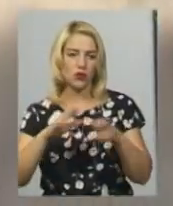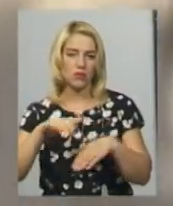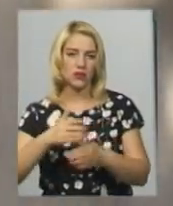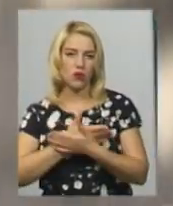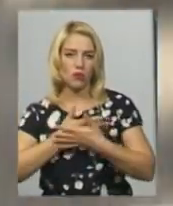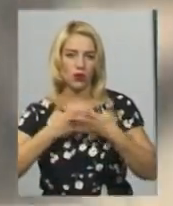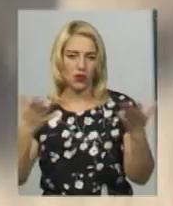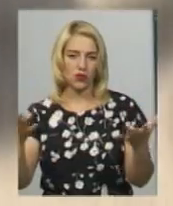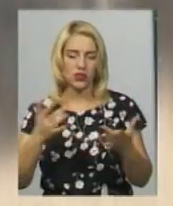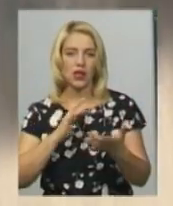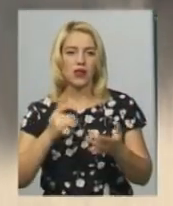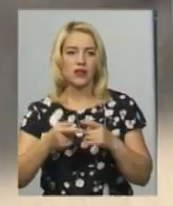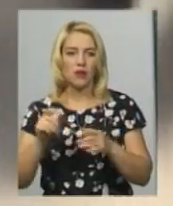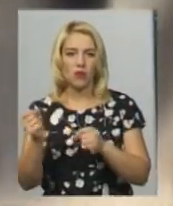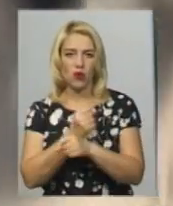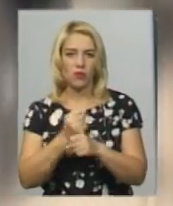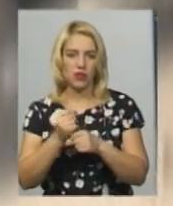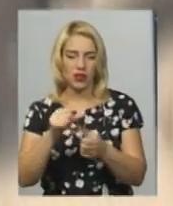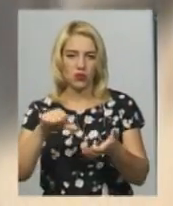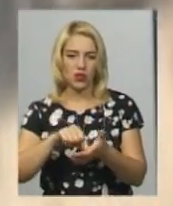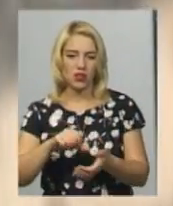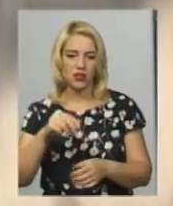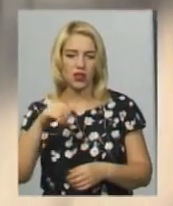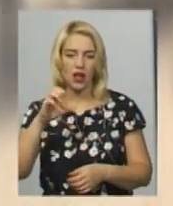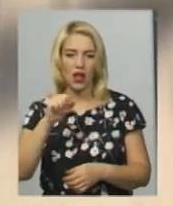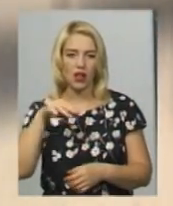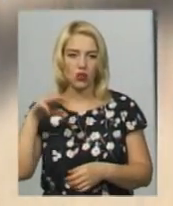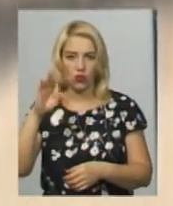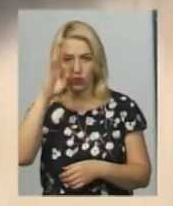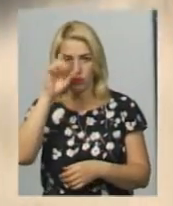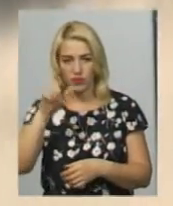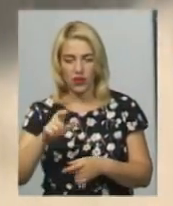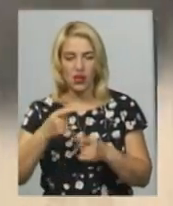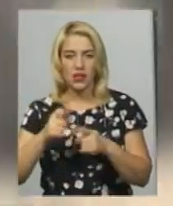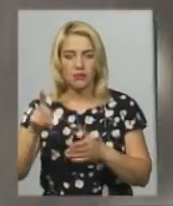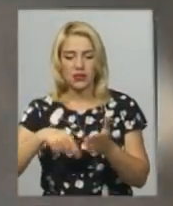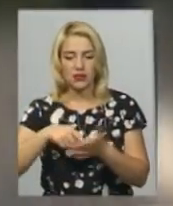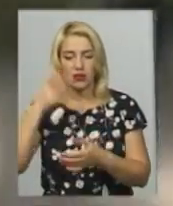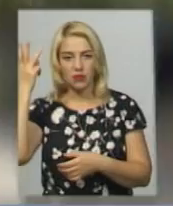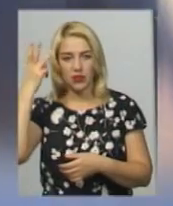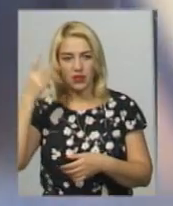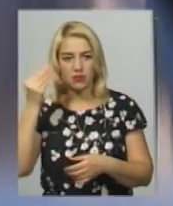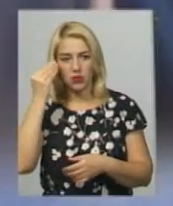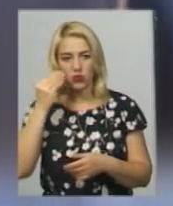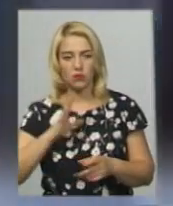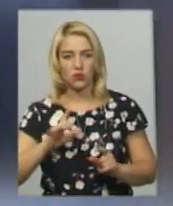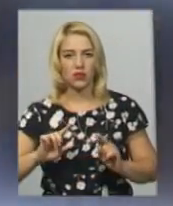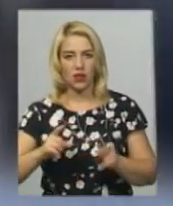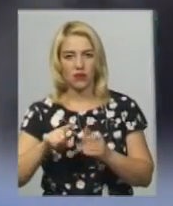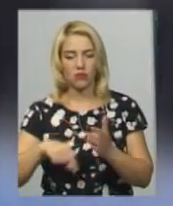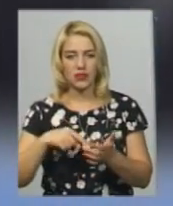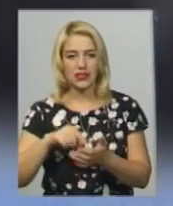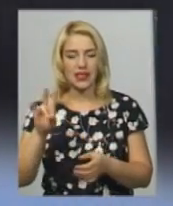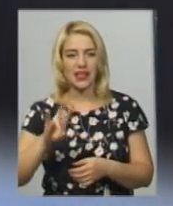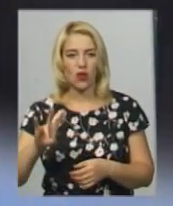в соцмережах відео побиття учасника операції об'єднаних сил з Хмельницького. Підозрюваного затримали у Миколаєві 18 серпня.